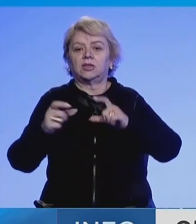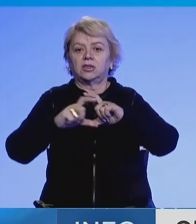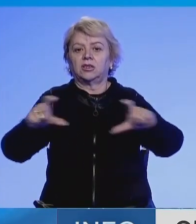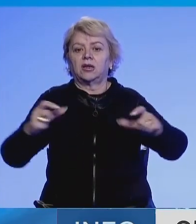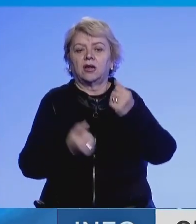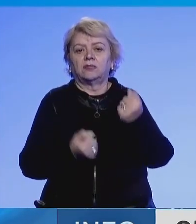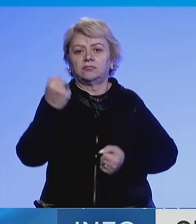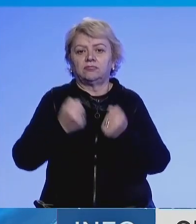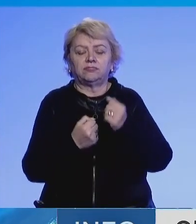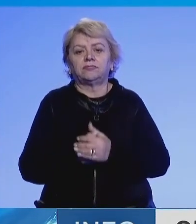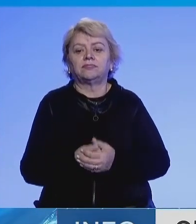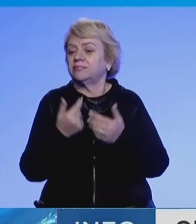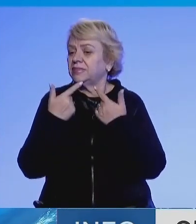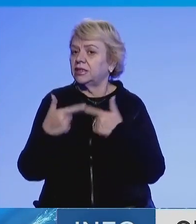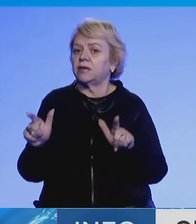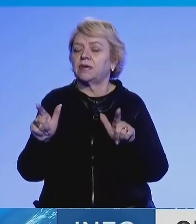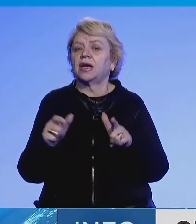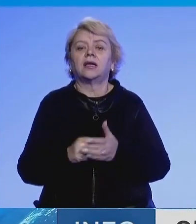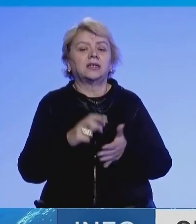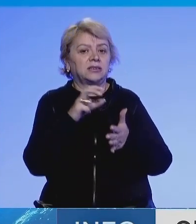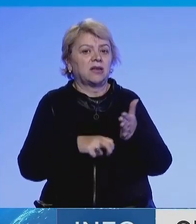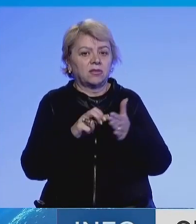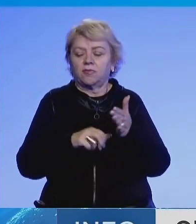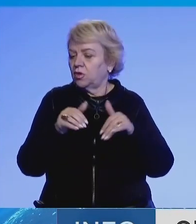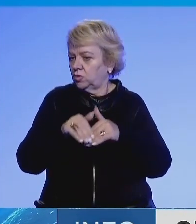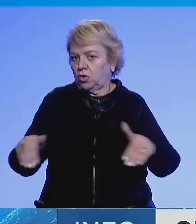përfituar nga lirimi tatimor e doganor.